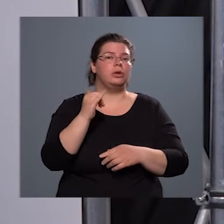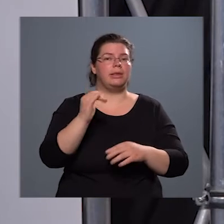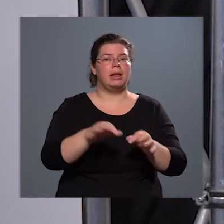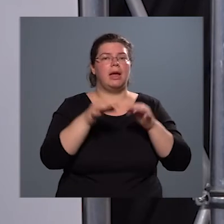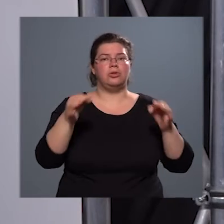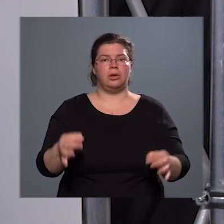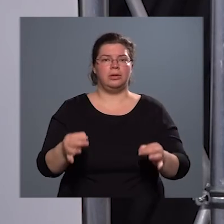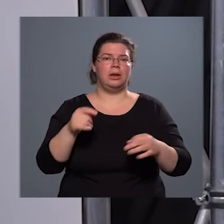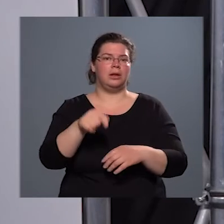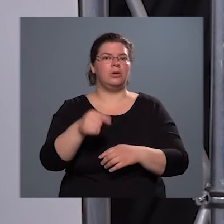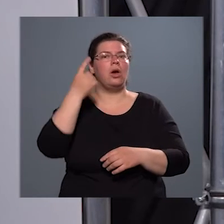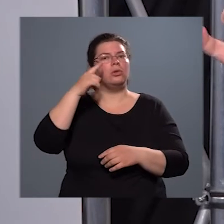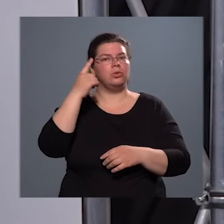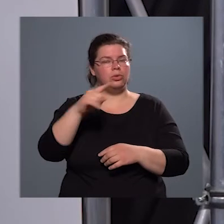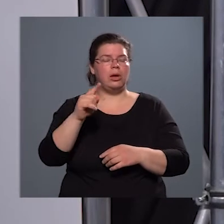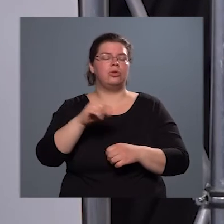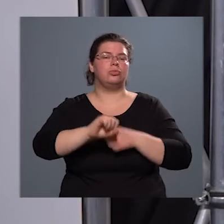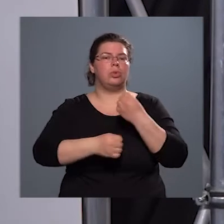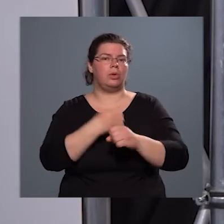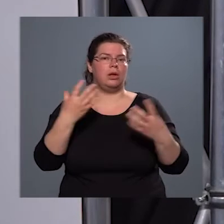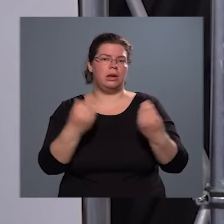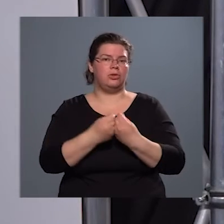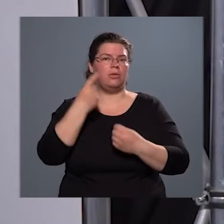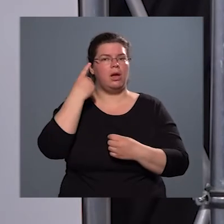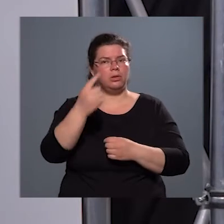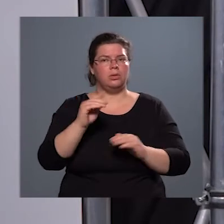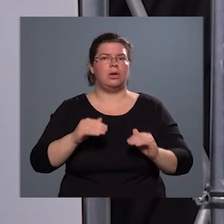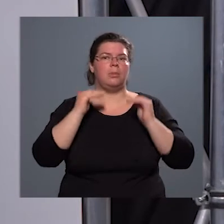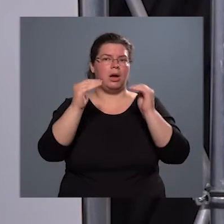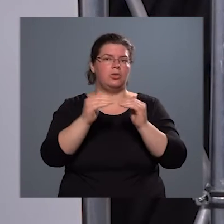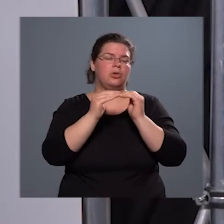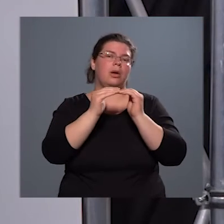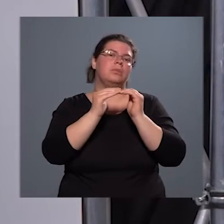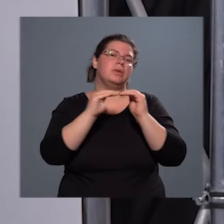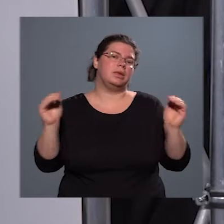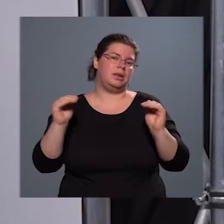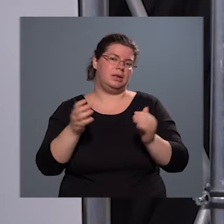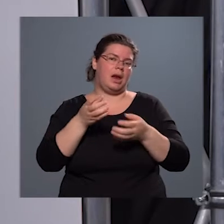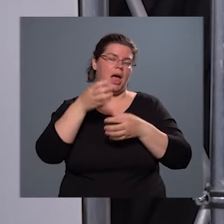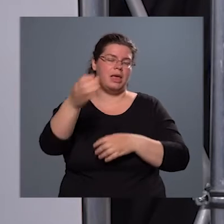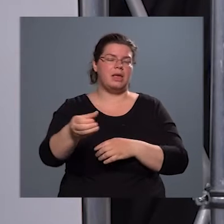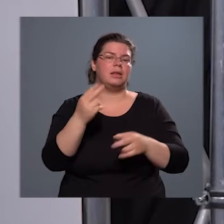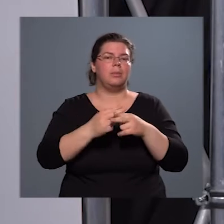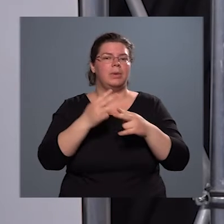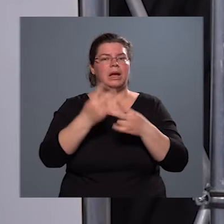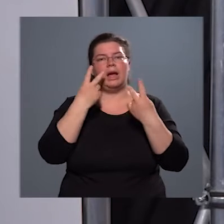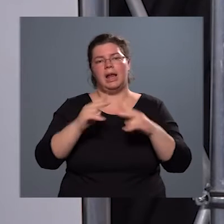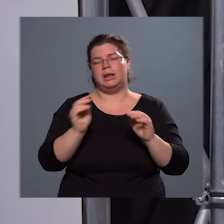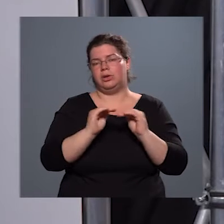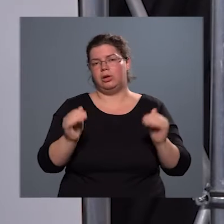nélkül a tudás mozgatásával tudja egy magasabb szintre helyezni a betegek ellátásának a szintjét.